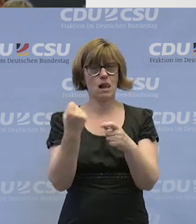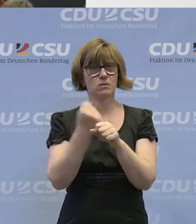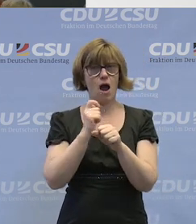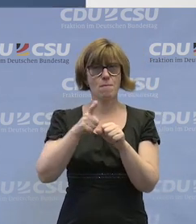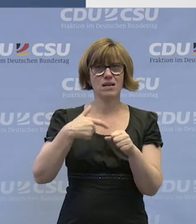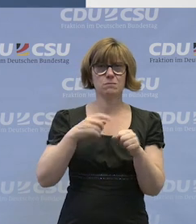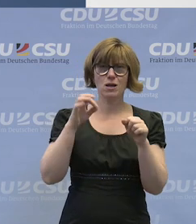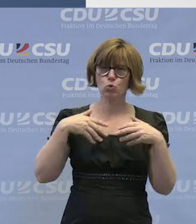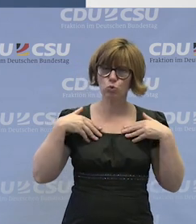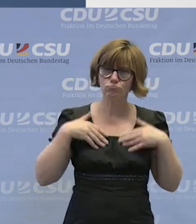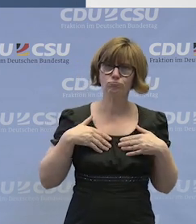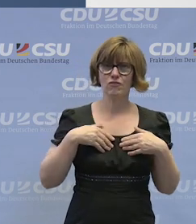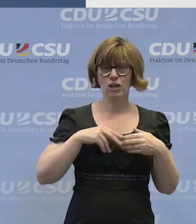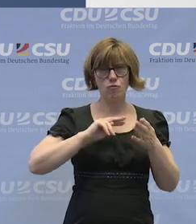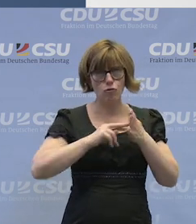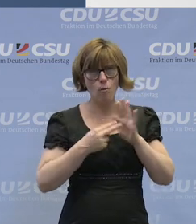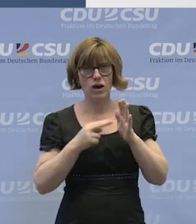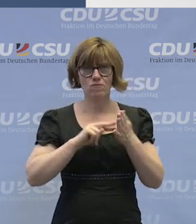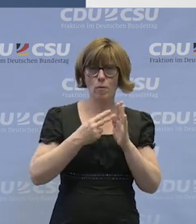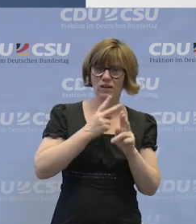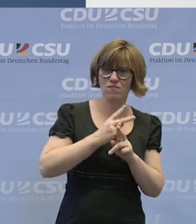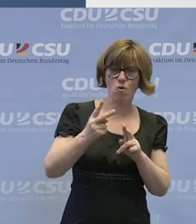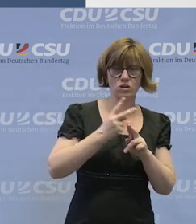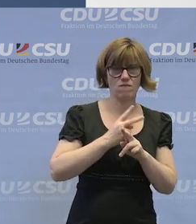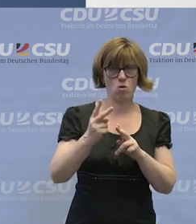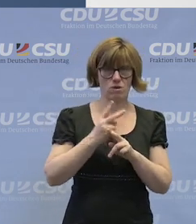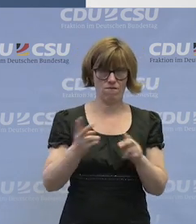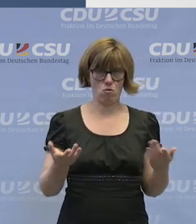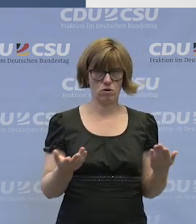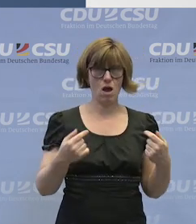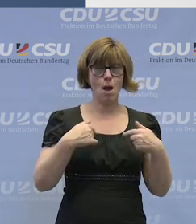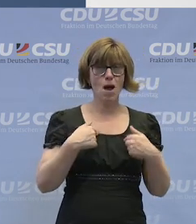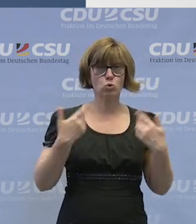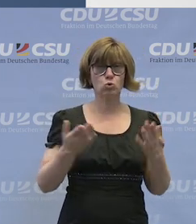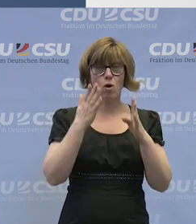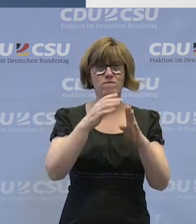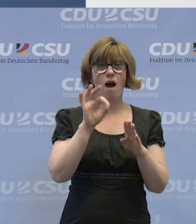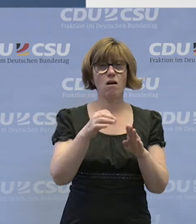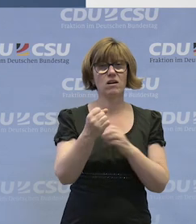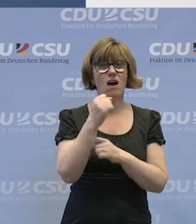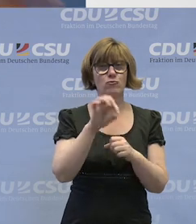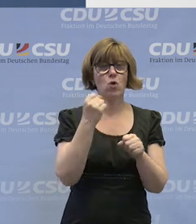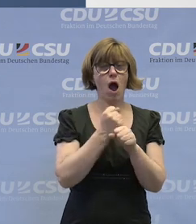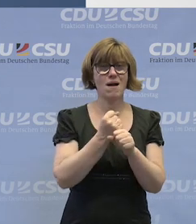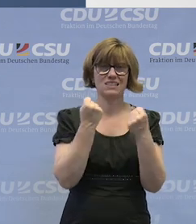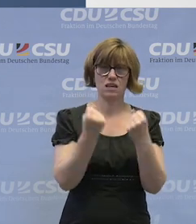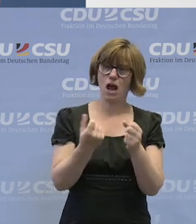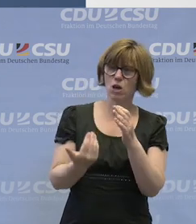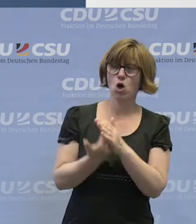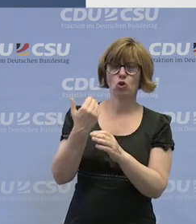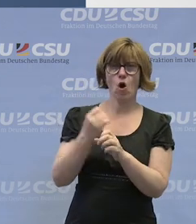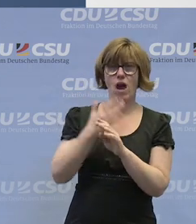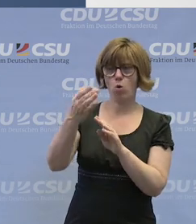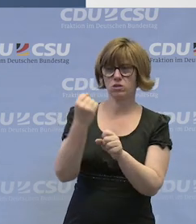Arbeitsplätze wirklich gut eingestimmt und eingewöhnt. Bei uns sogar tatsächlich so, dass die Fachkraft für Arbeitssicherheit geht an den neuen